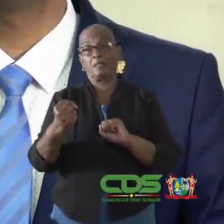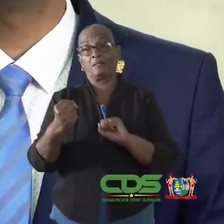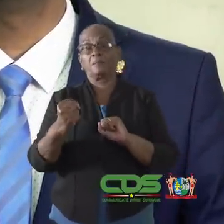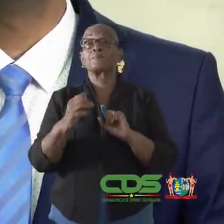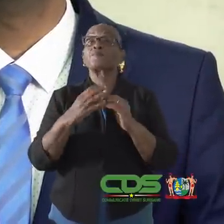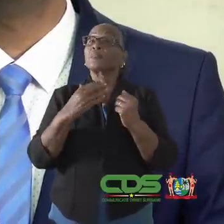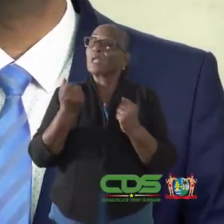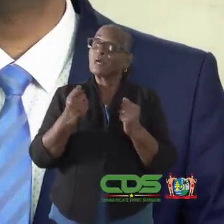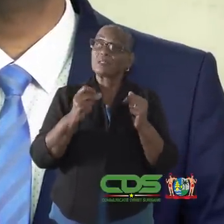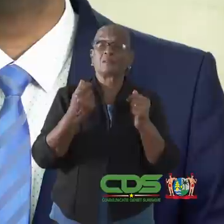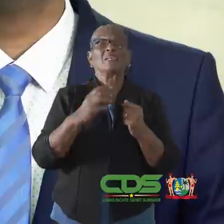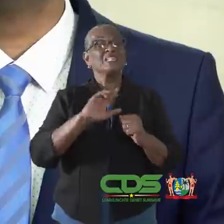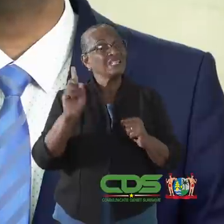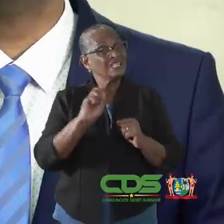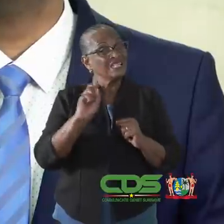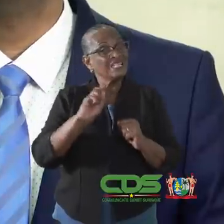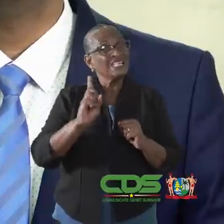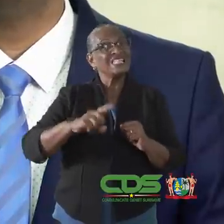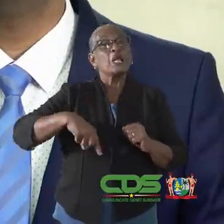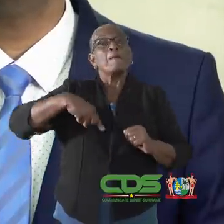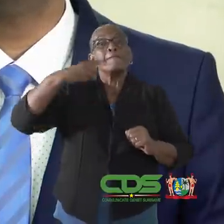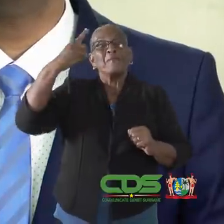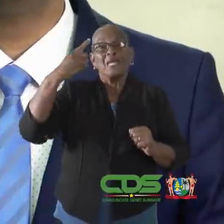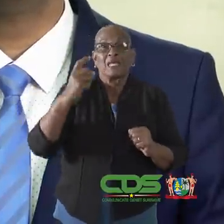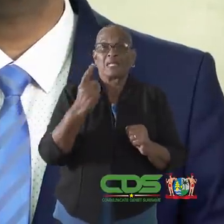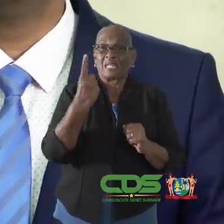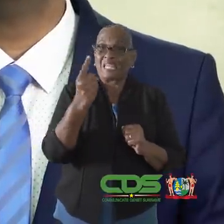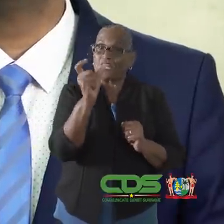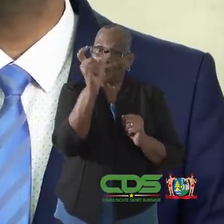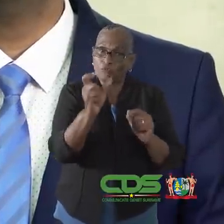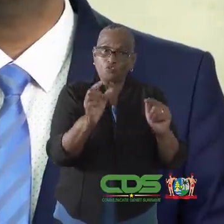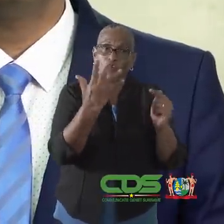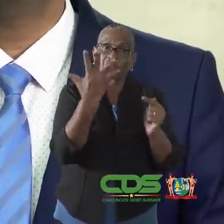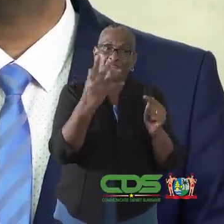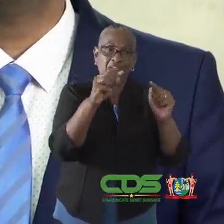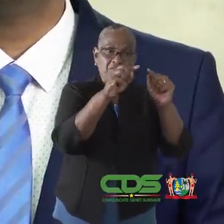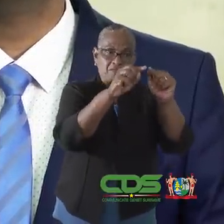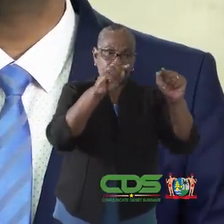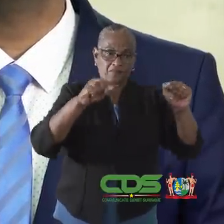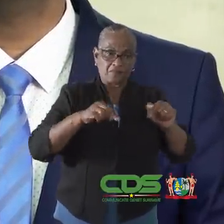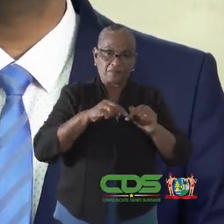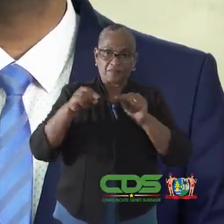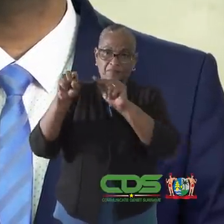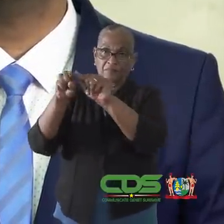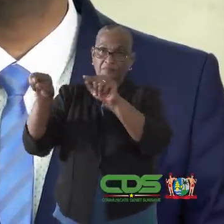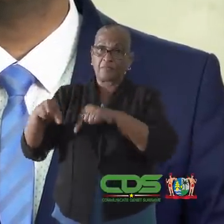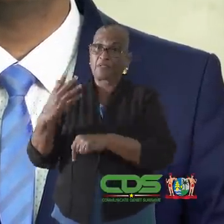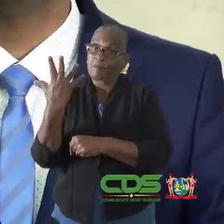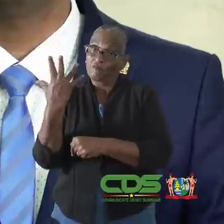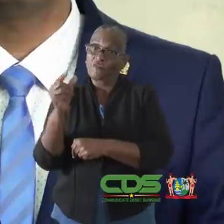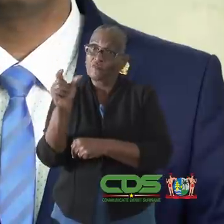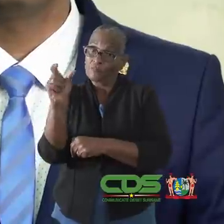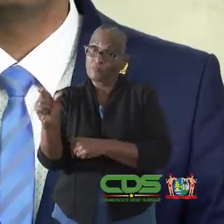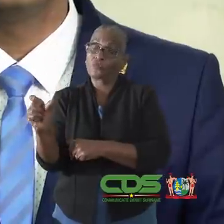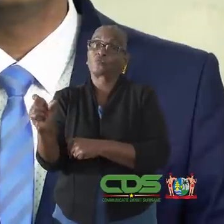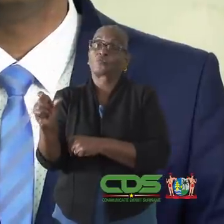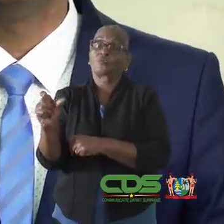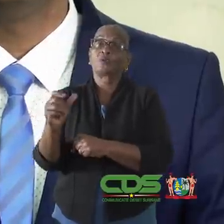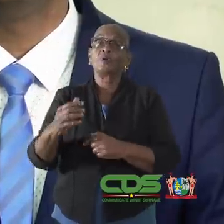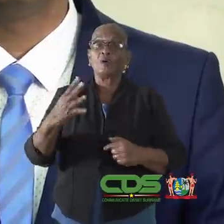ruimte. De maatstaf is gesteld op niet meer dan één persoon per vijf vierkante meter tegelijkertijd.